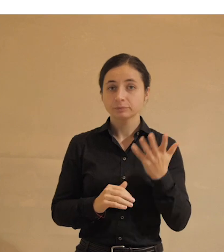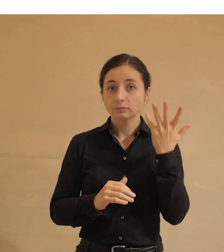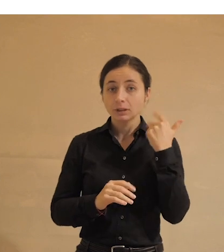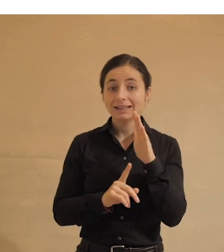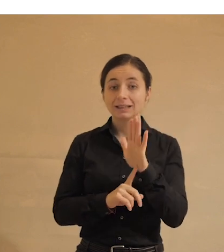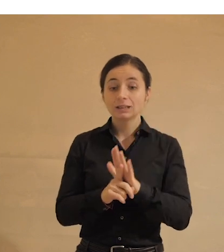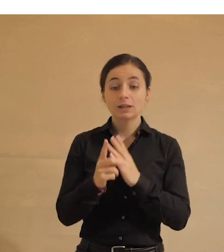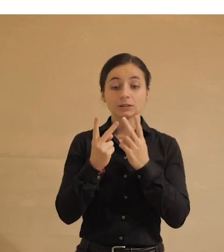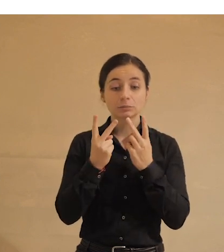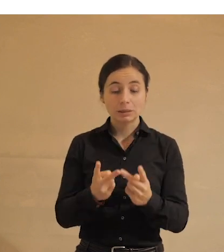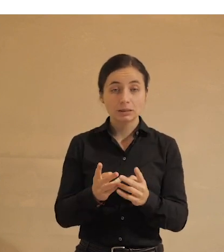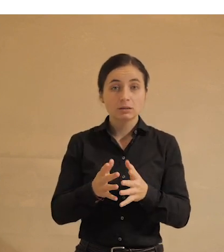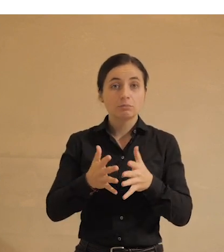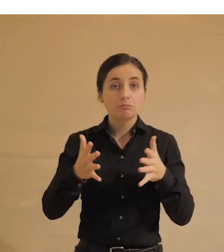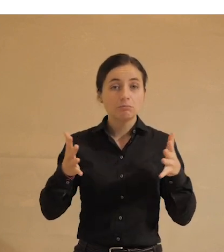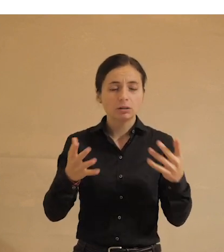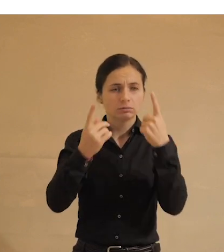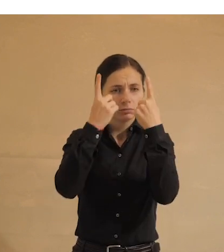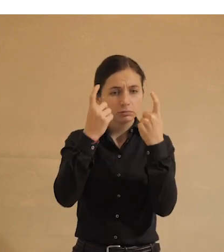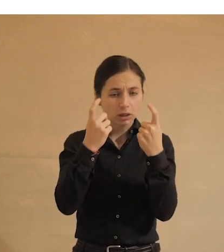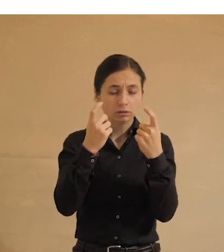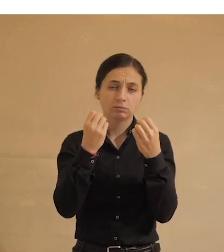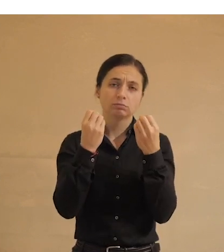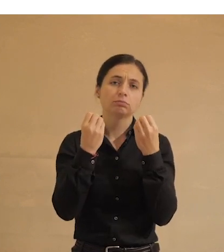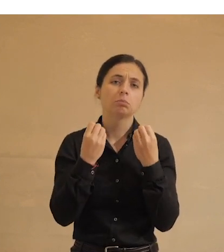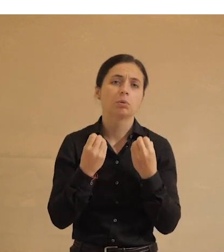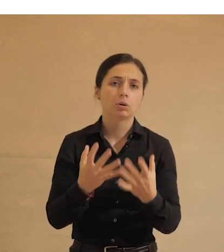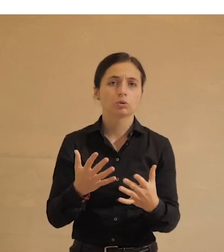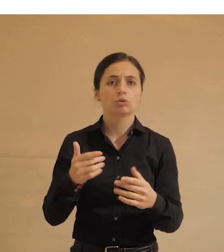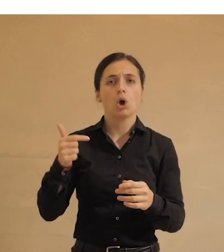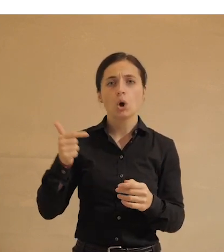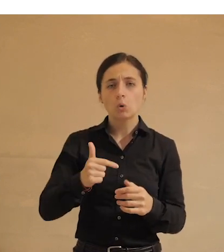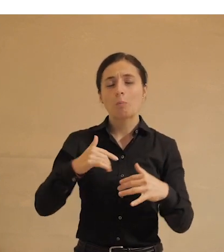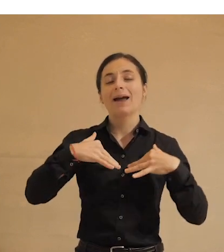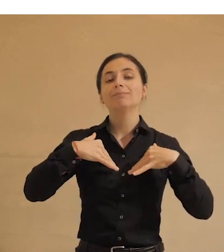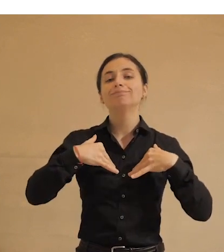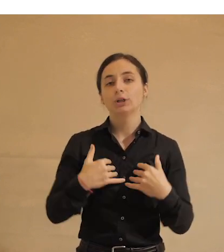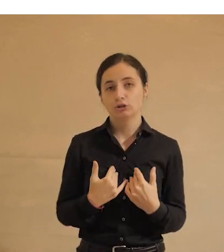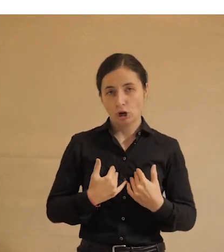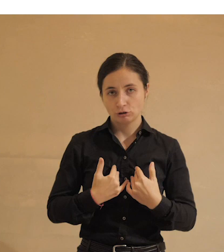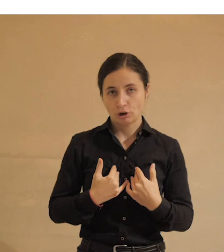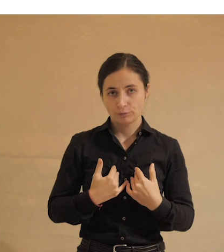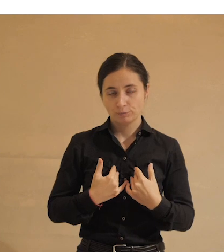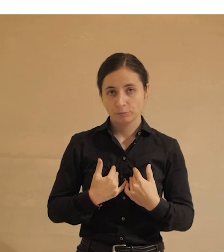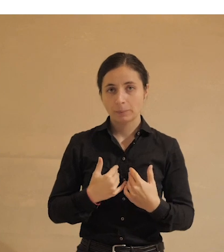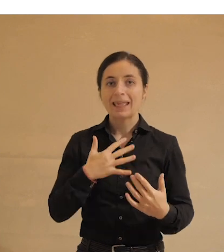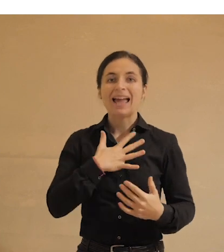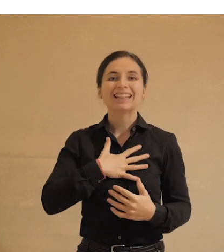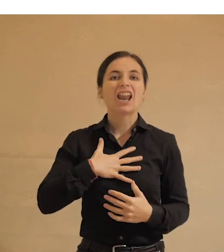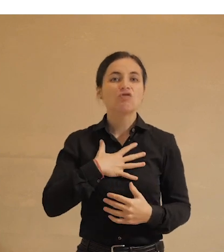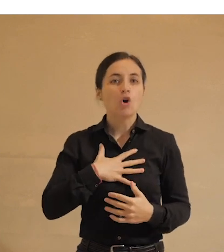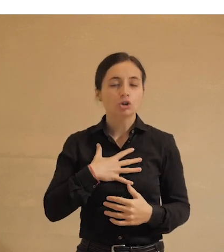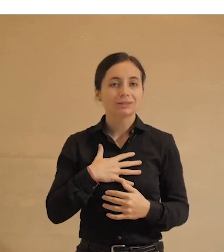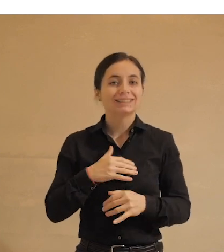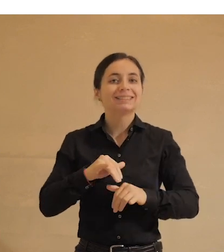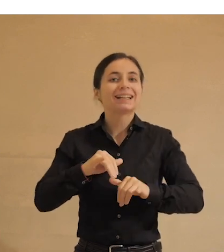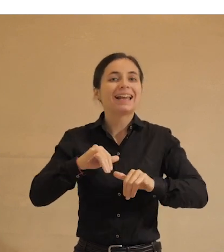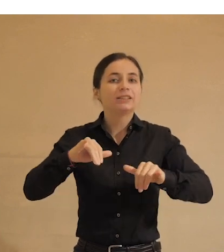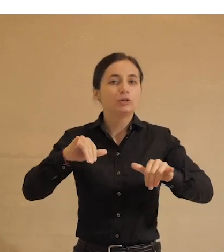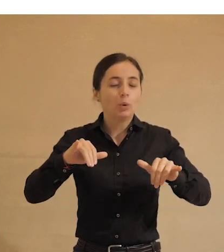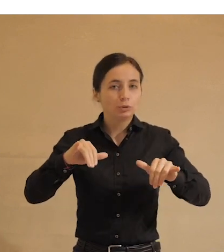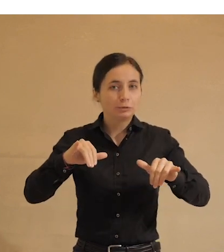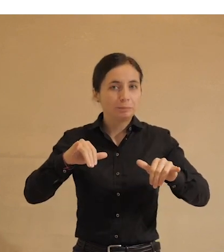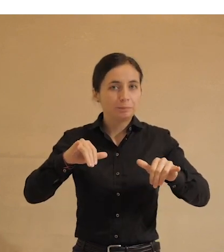начинаешь смотреть большие массивы данных, все очень просто, грубо и печально. Тревожность растет